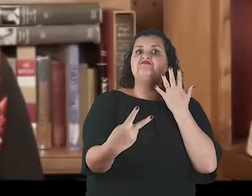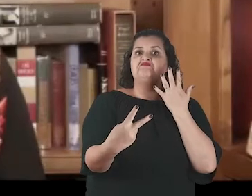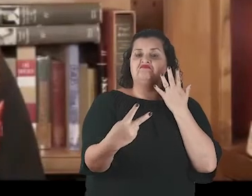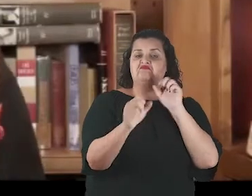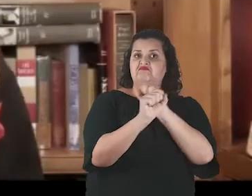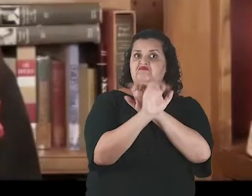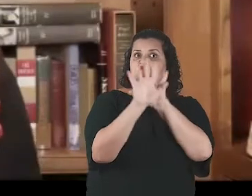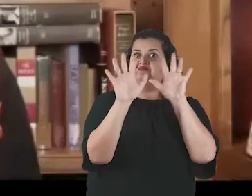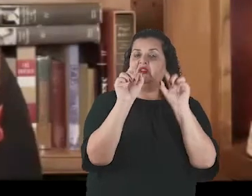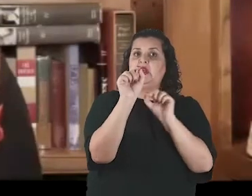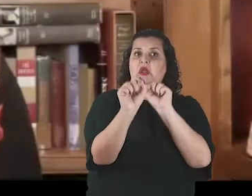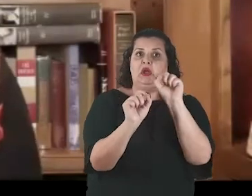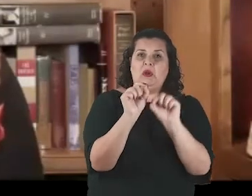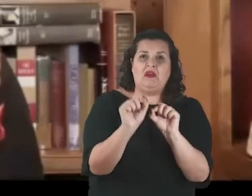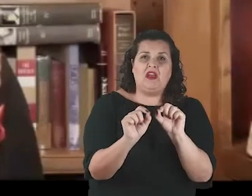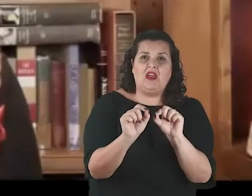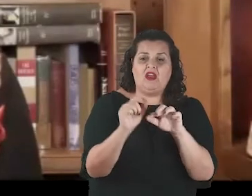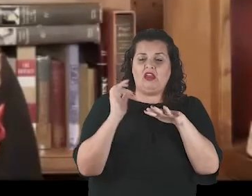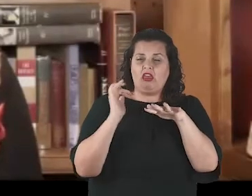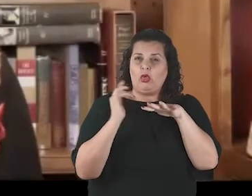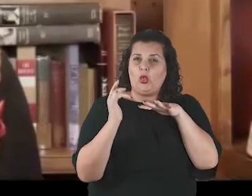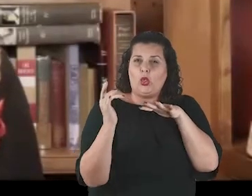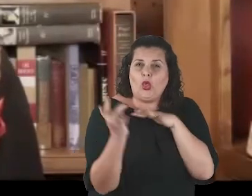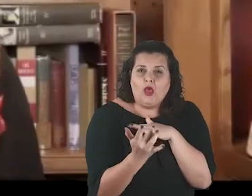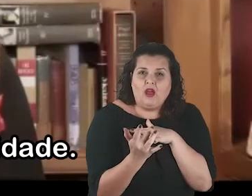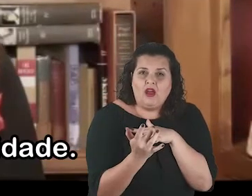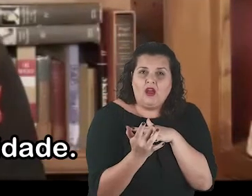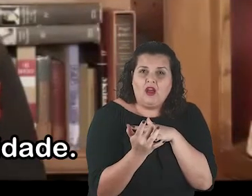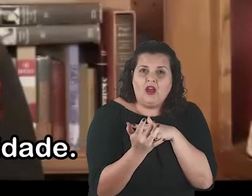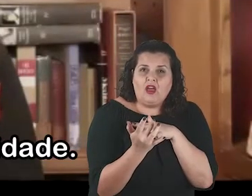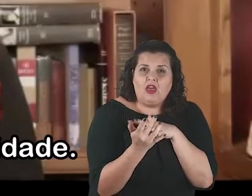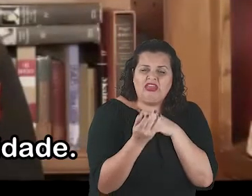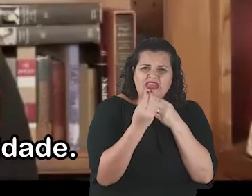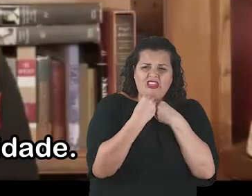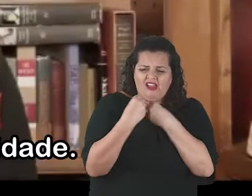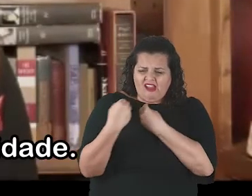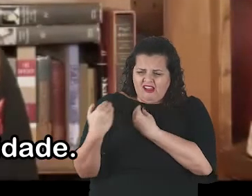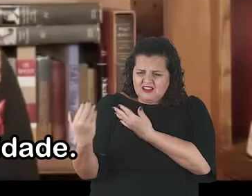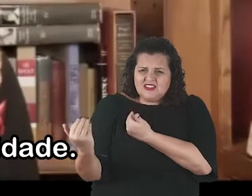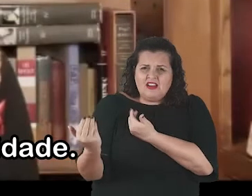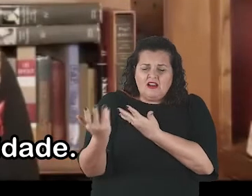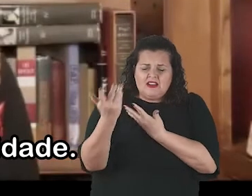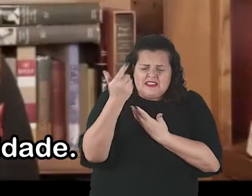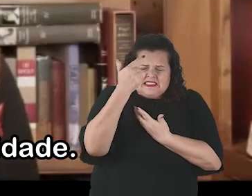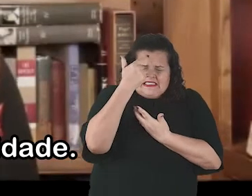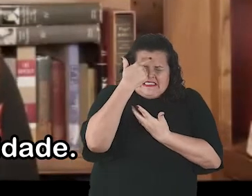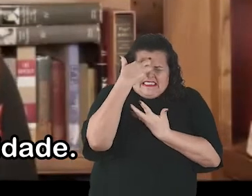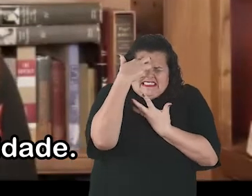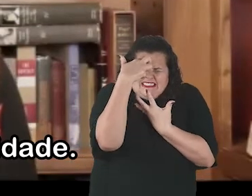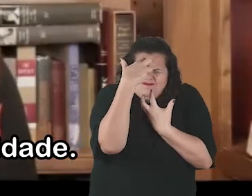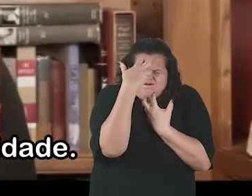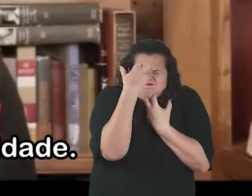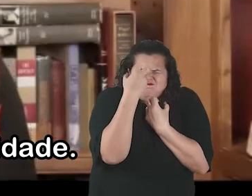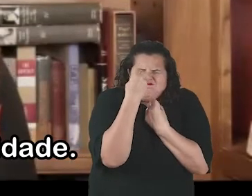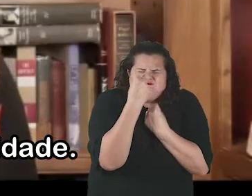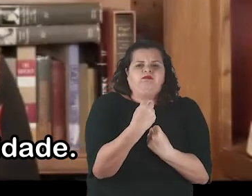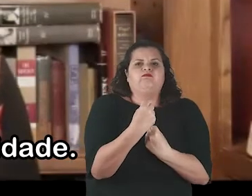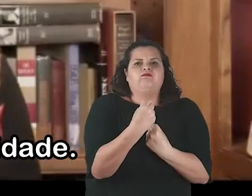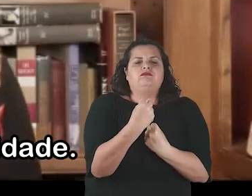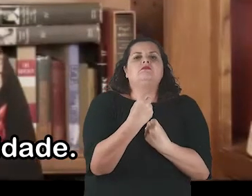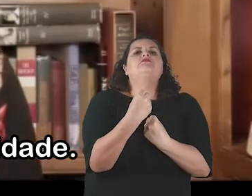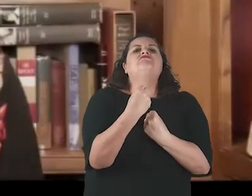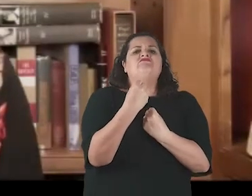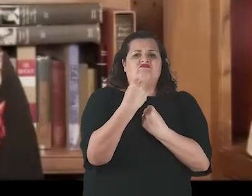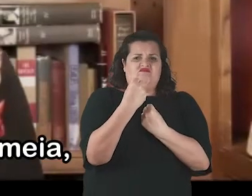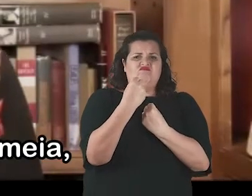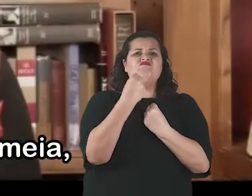on our young people. Our children have become humanity's canaries in the coal mine.